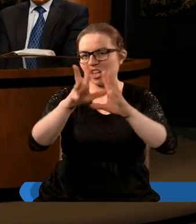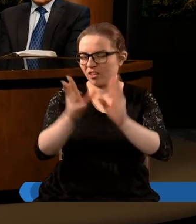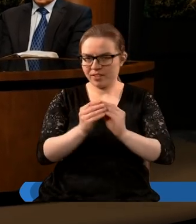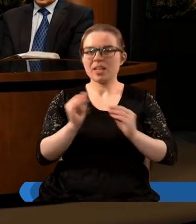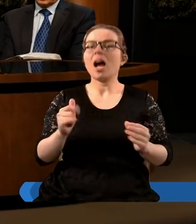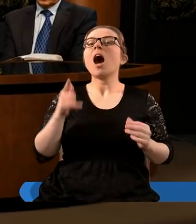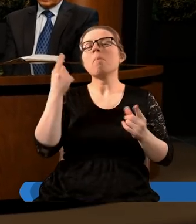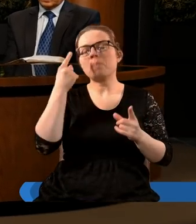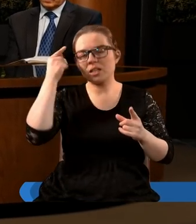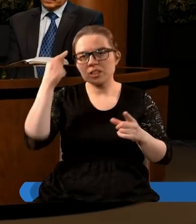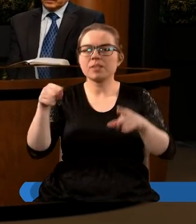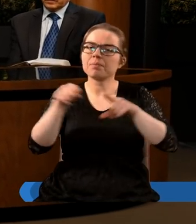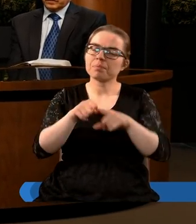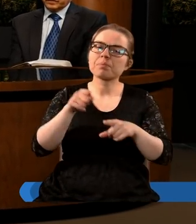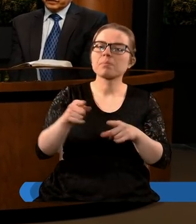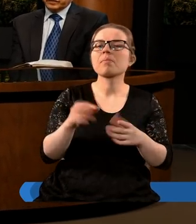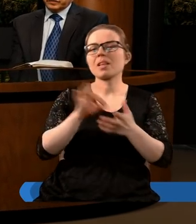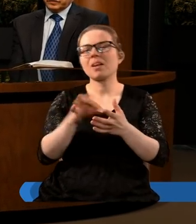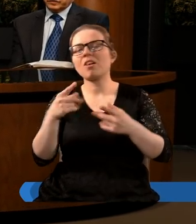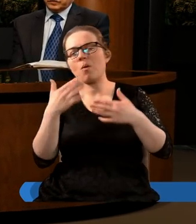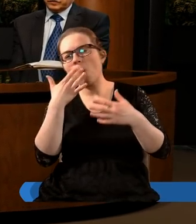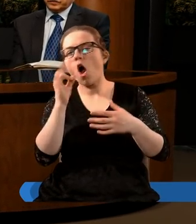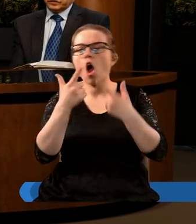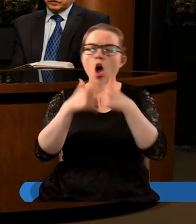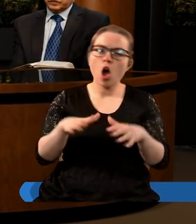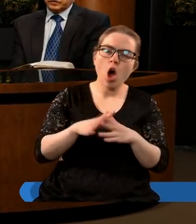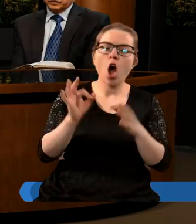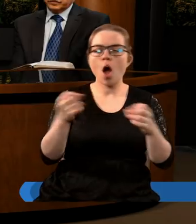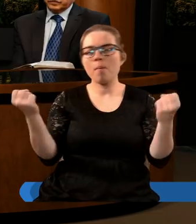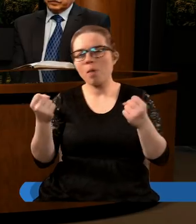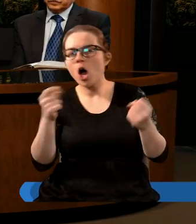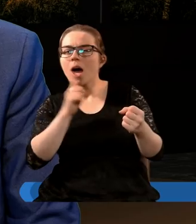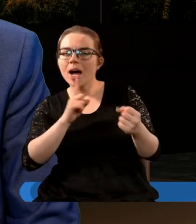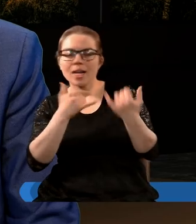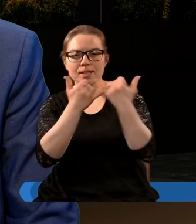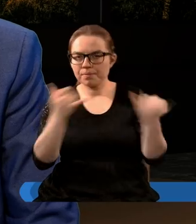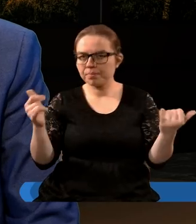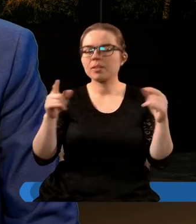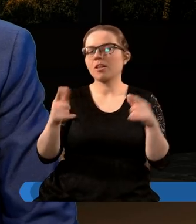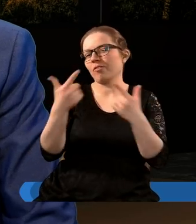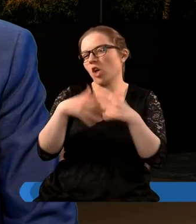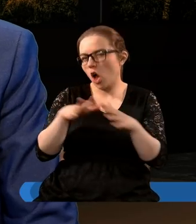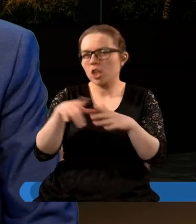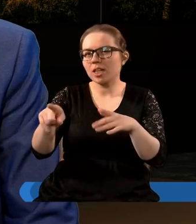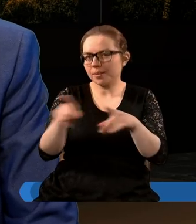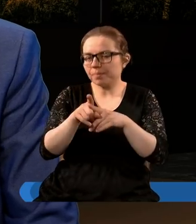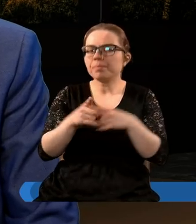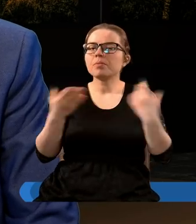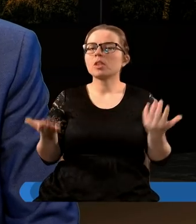się, że gdy mówimy tutaj o jakimś kościele, jakiejś mocy religijnej, kościele,